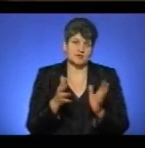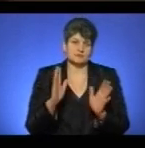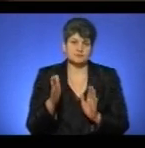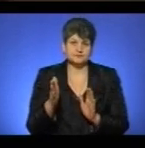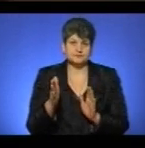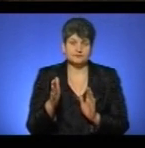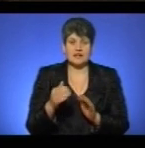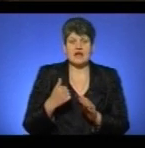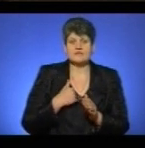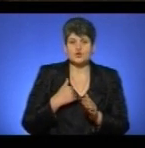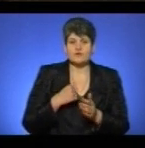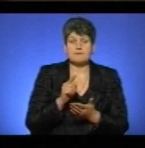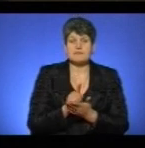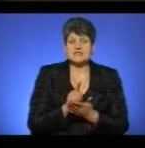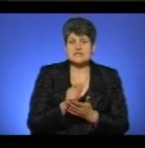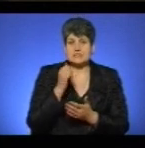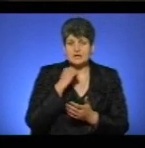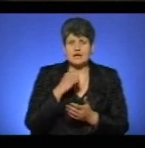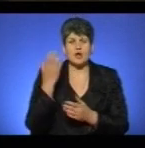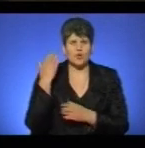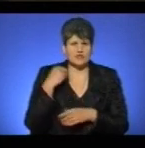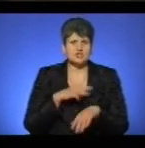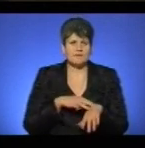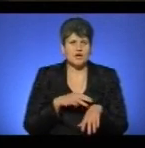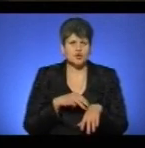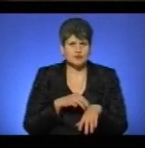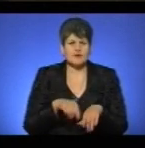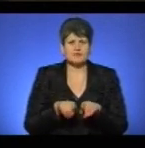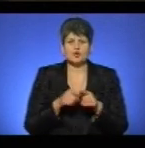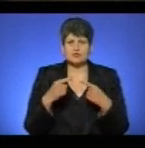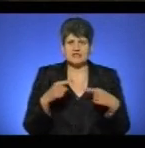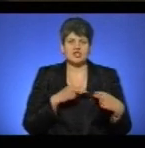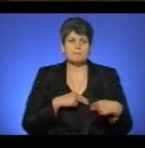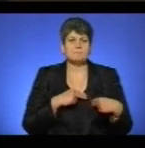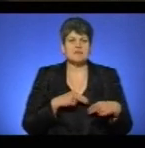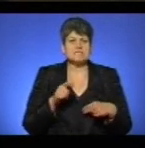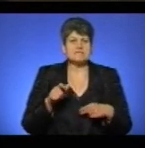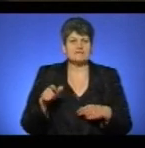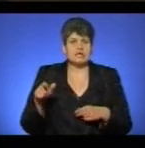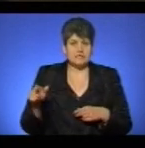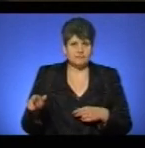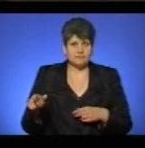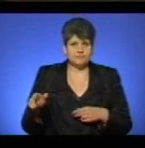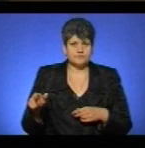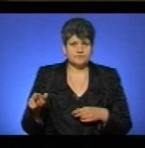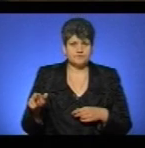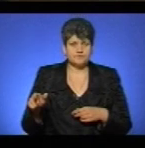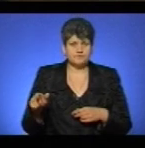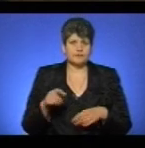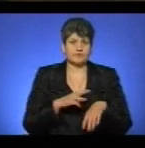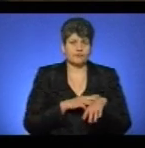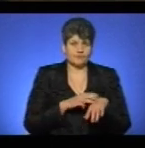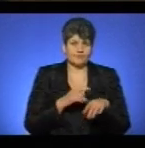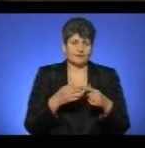пенсіонерів військових, колишніх міліціонерів, а також інших працівників силових структур і